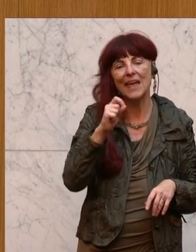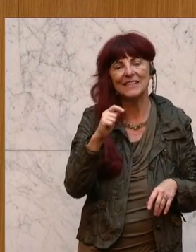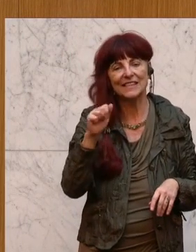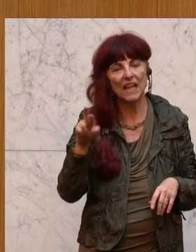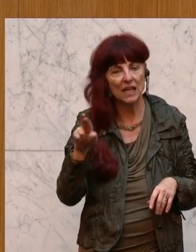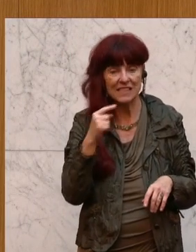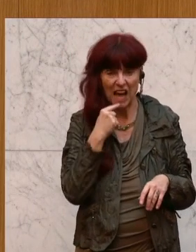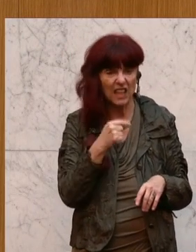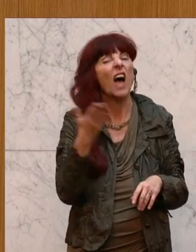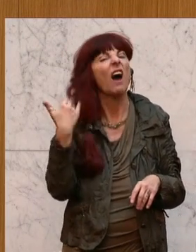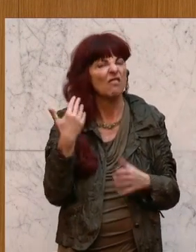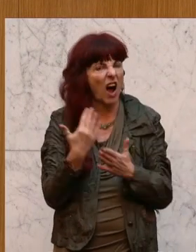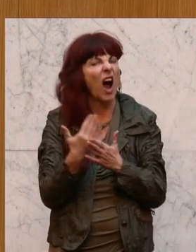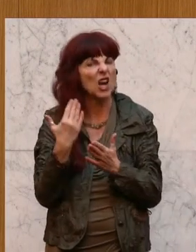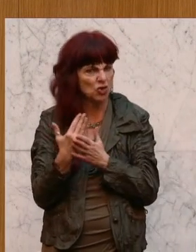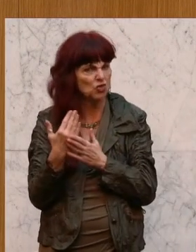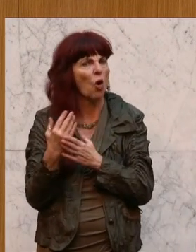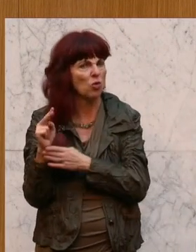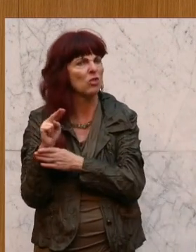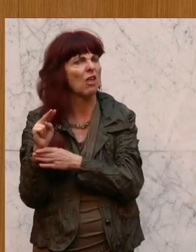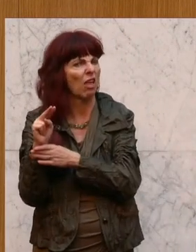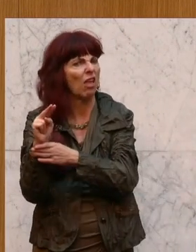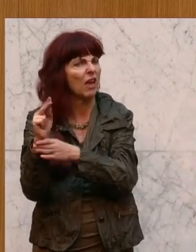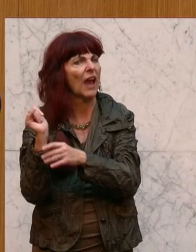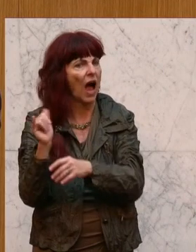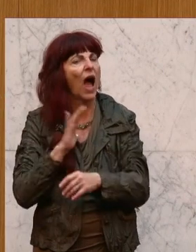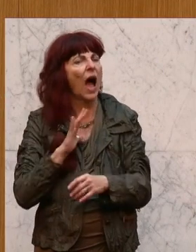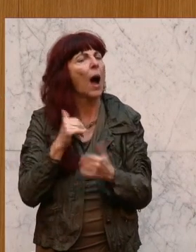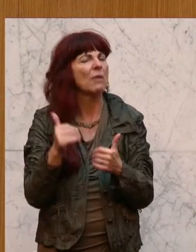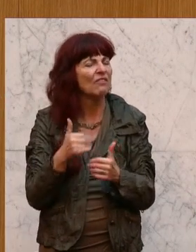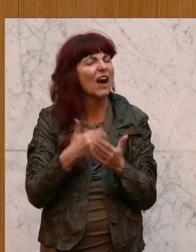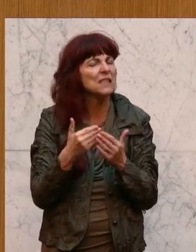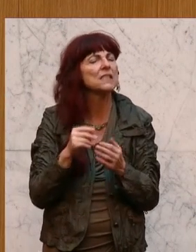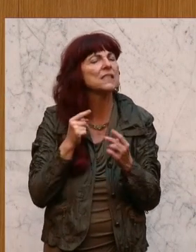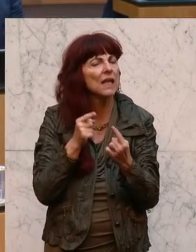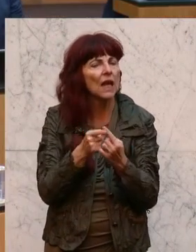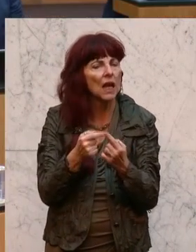Sie ehrlich, Sie hatten es am Vertragungsradar und sonst nirgends. Und weil Ihnen eben